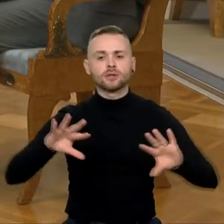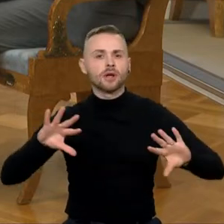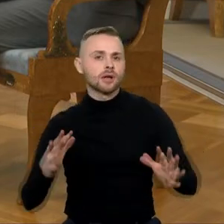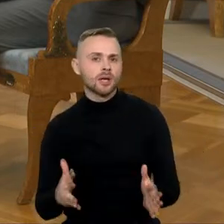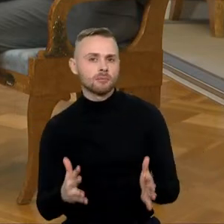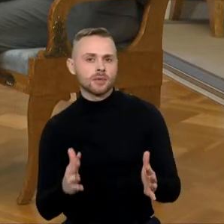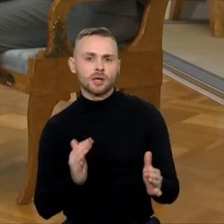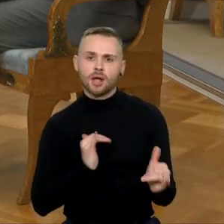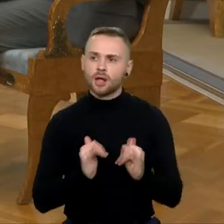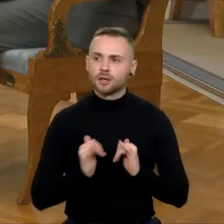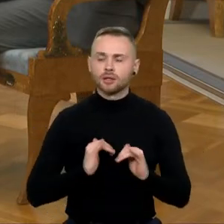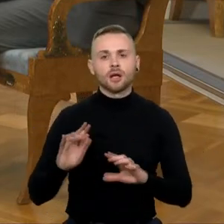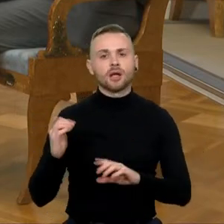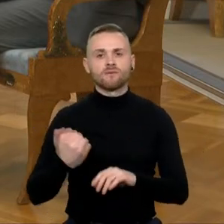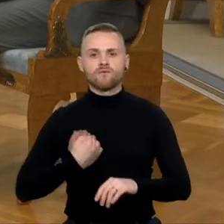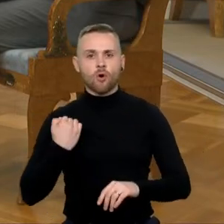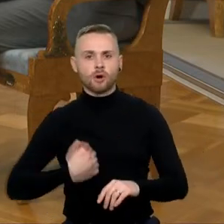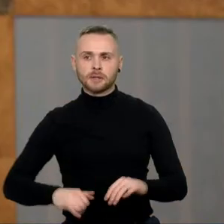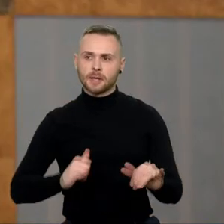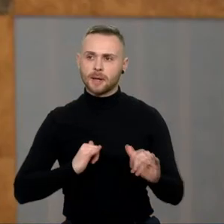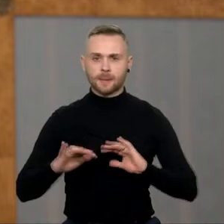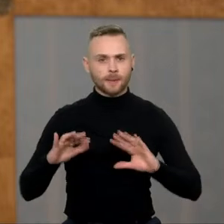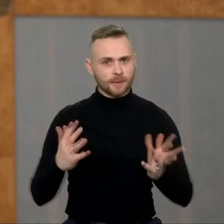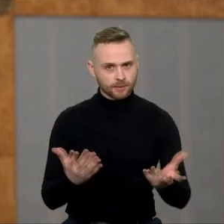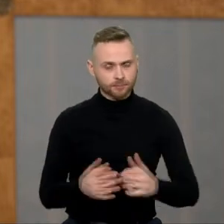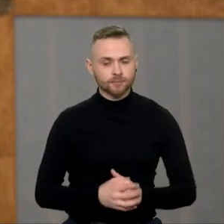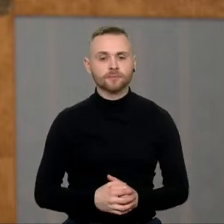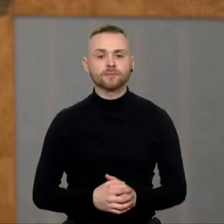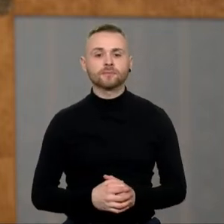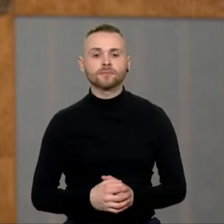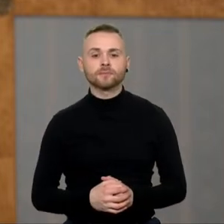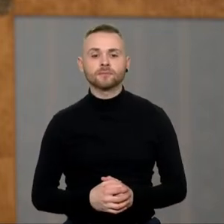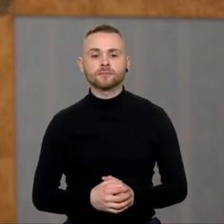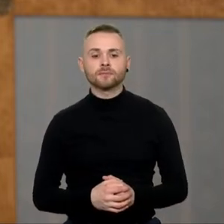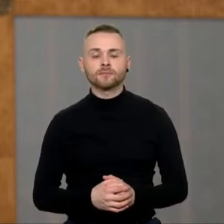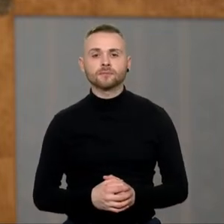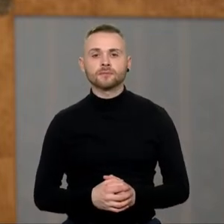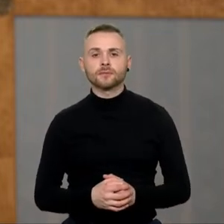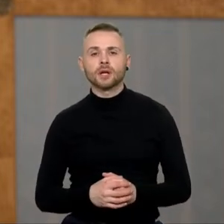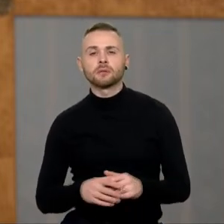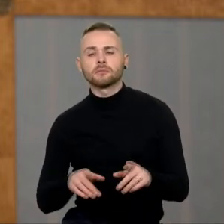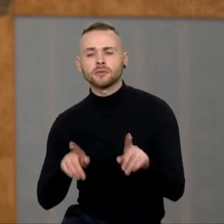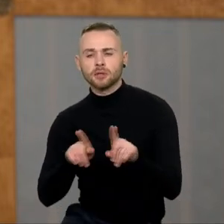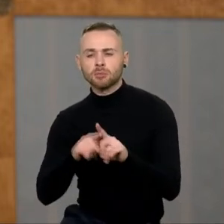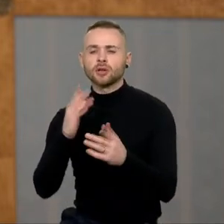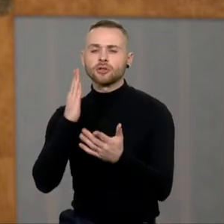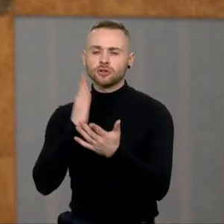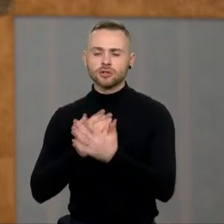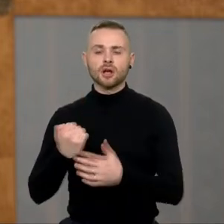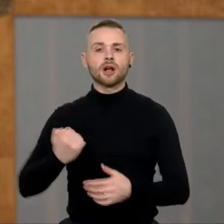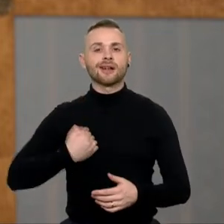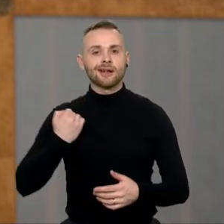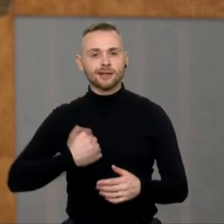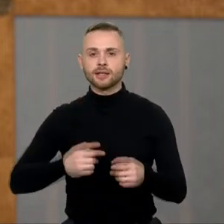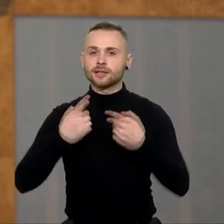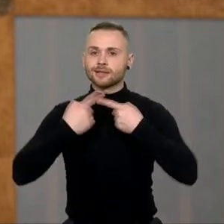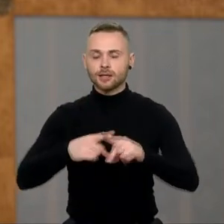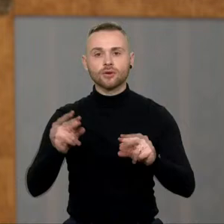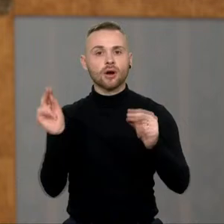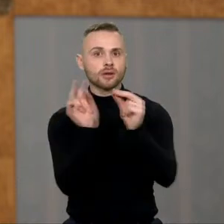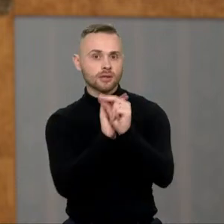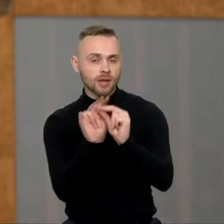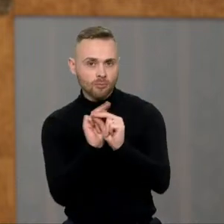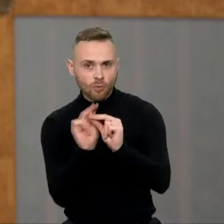daug tos pačios palvos atspalvių yra. Yra ir tam tikras karinės technikos remonto ir palaikymo